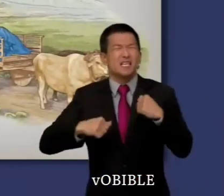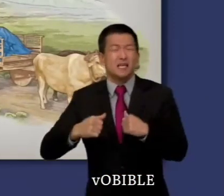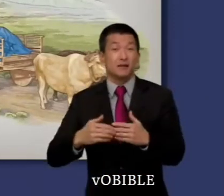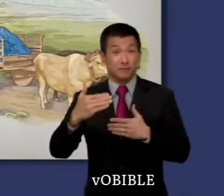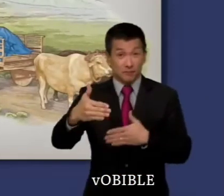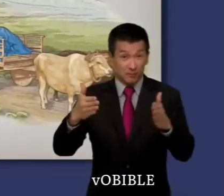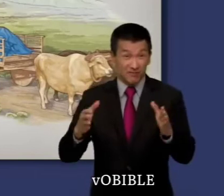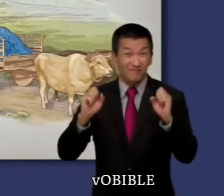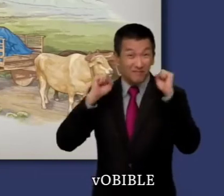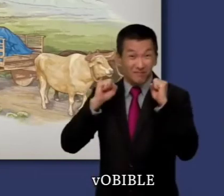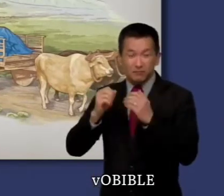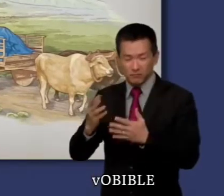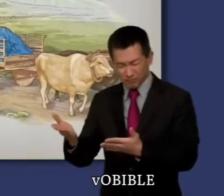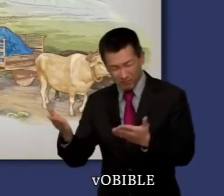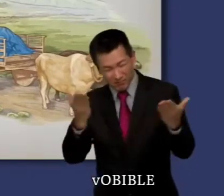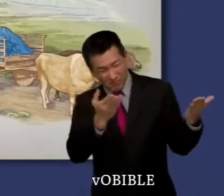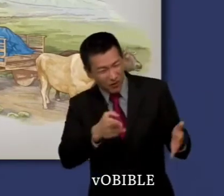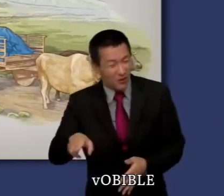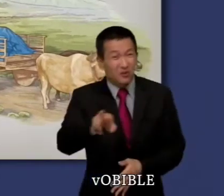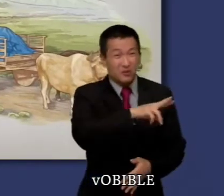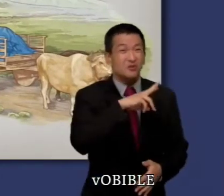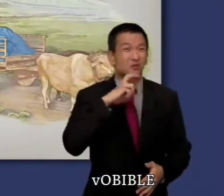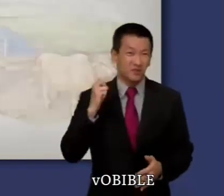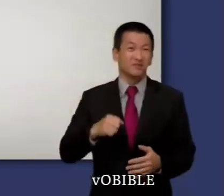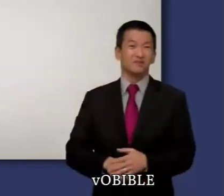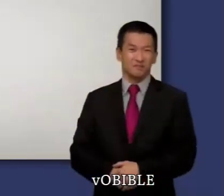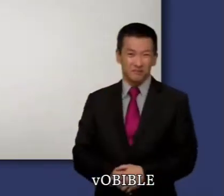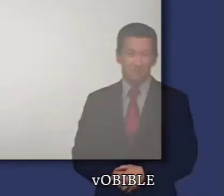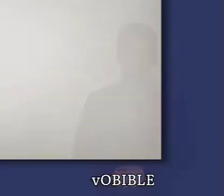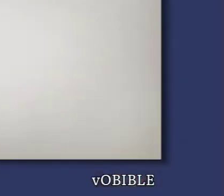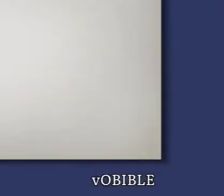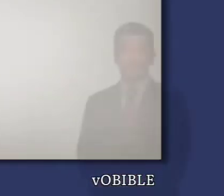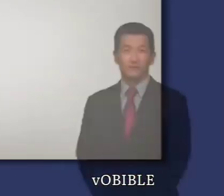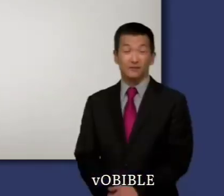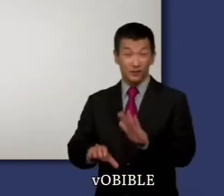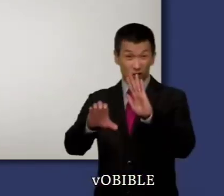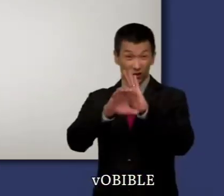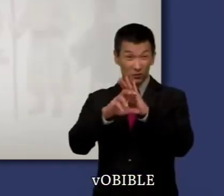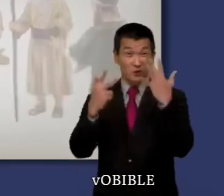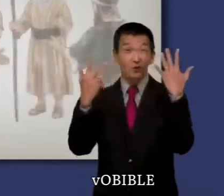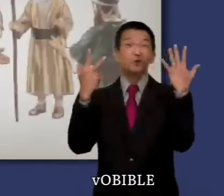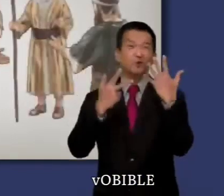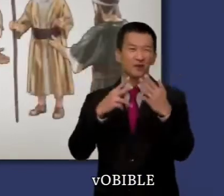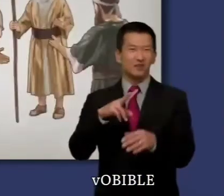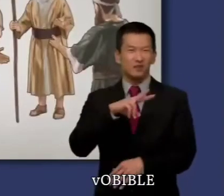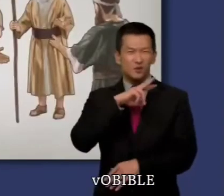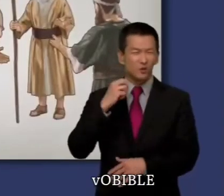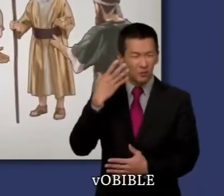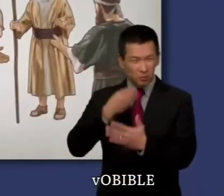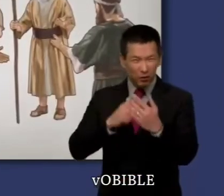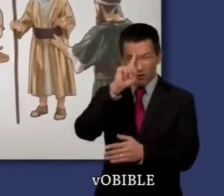venant de Jéhovah et ils finissent par renvoyer l'Arche à Israël. Dans le chapitre suivant, les